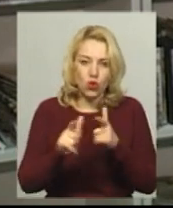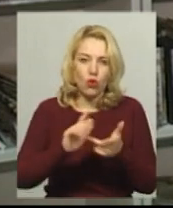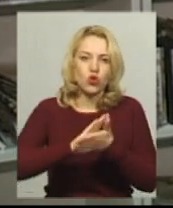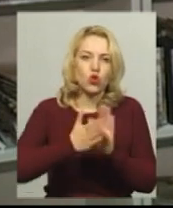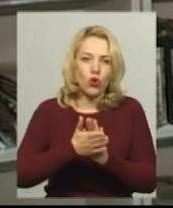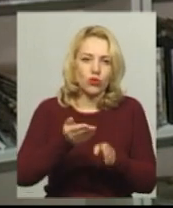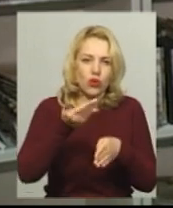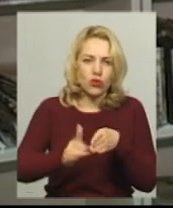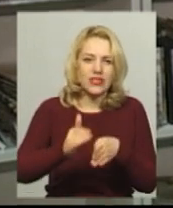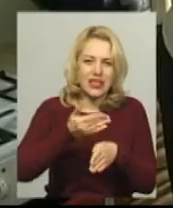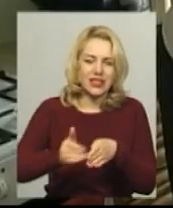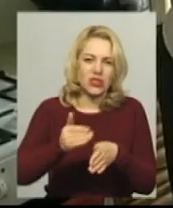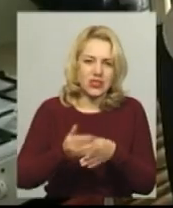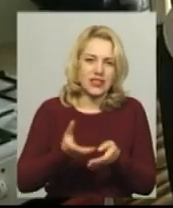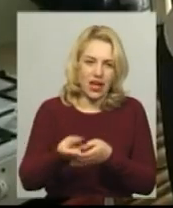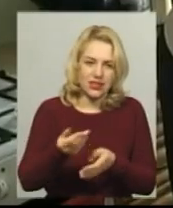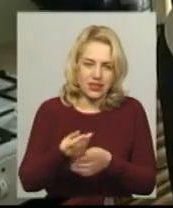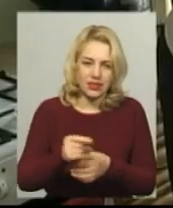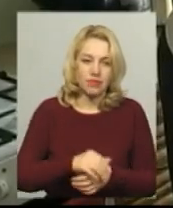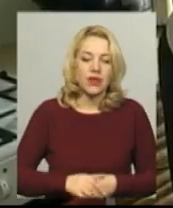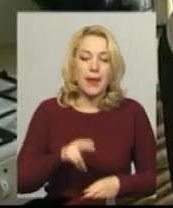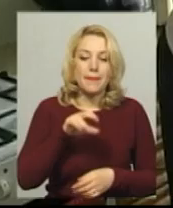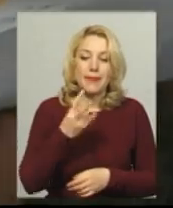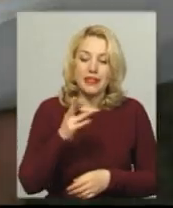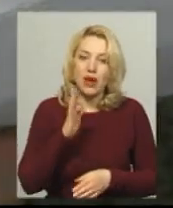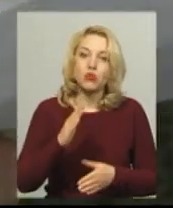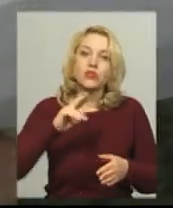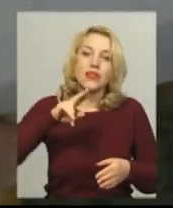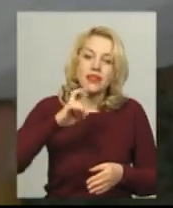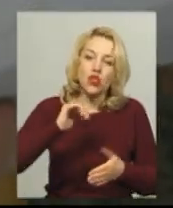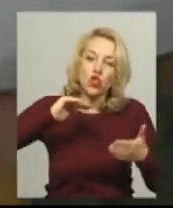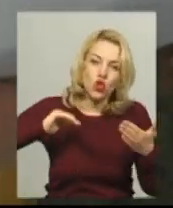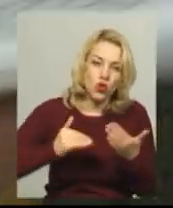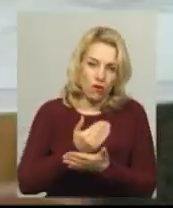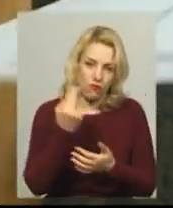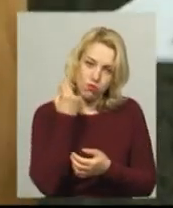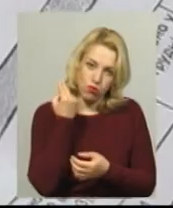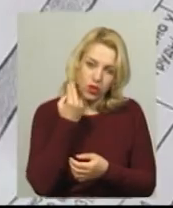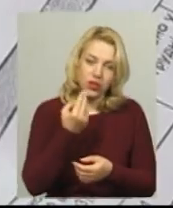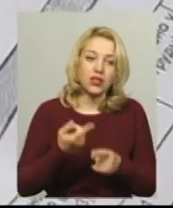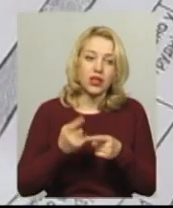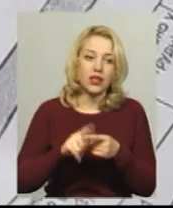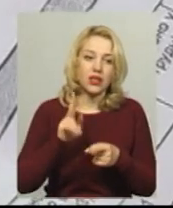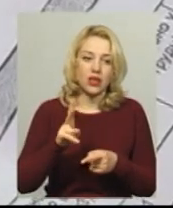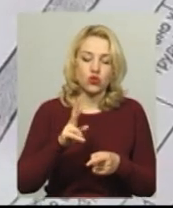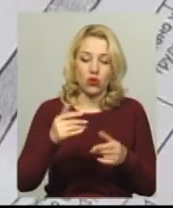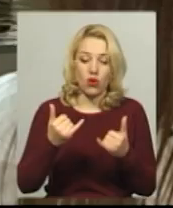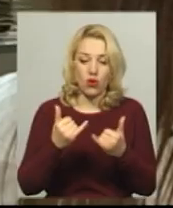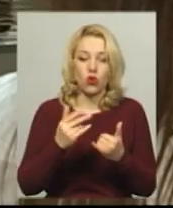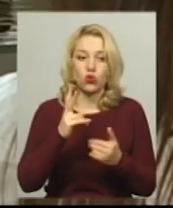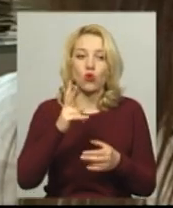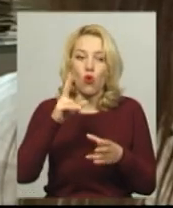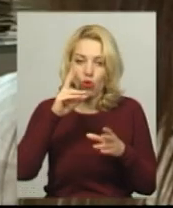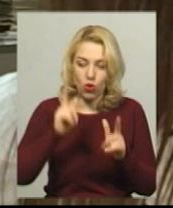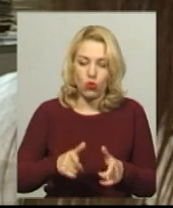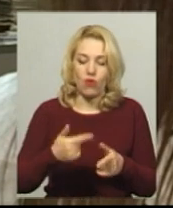реструктуризації заборгованості. Пеню нараховуватимуть за новими договорами, які споживачі від сьогодні мають укласти з постачальниками послуг.